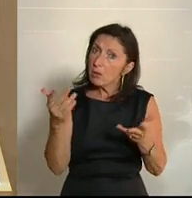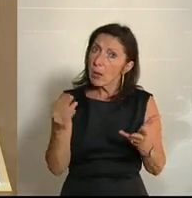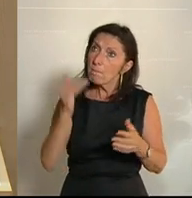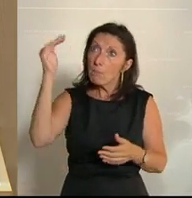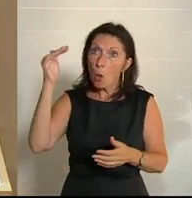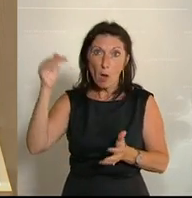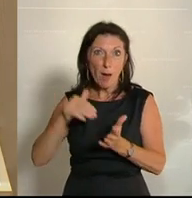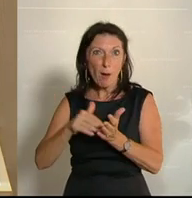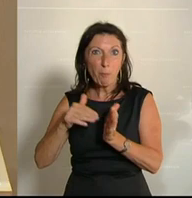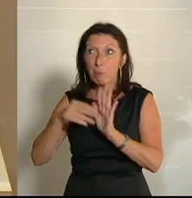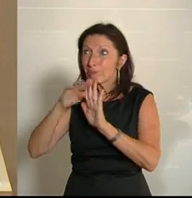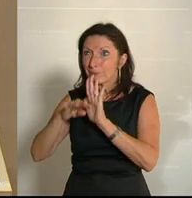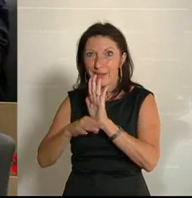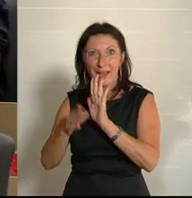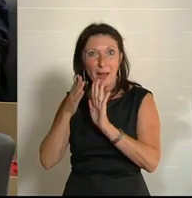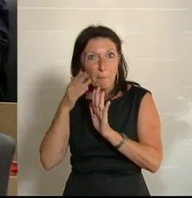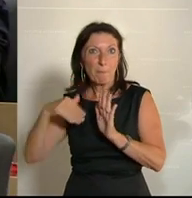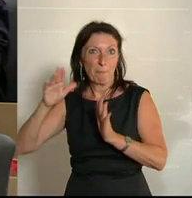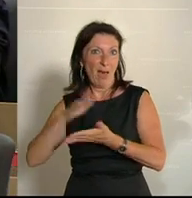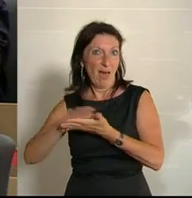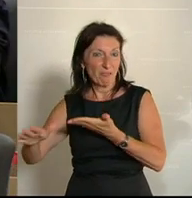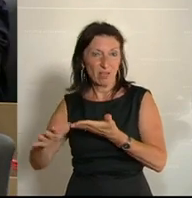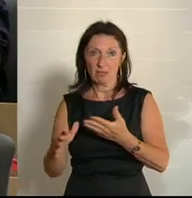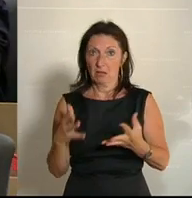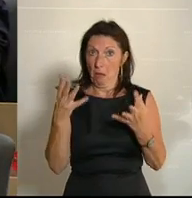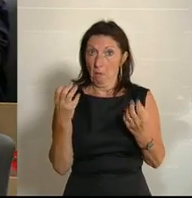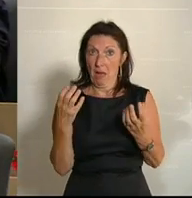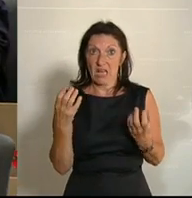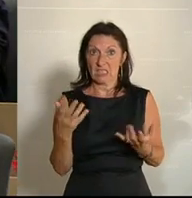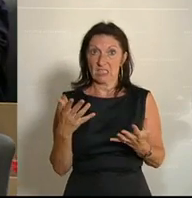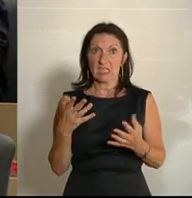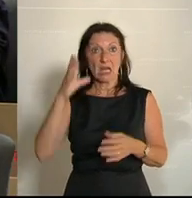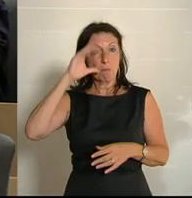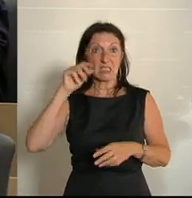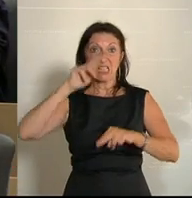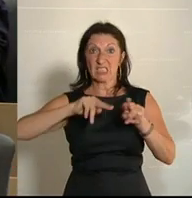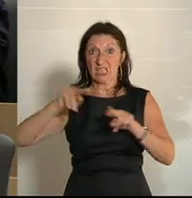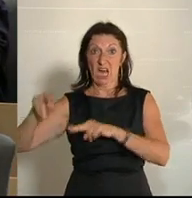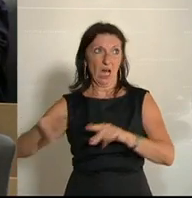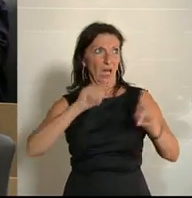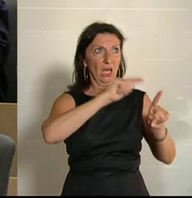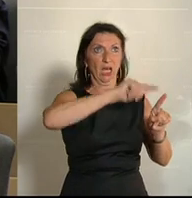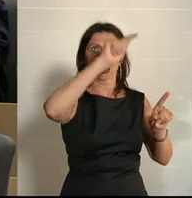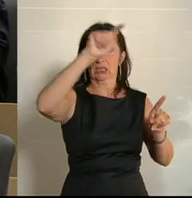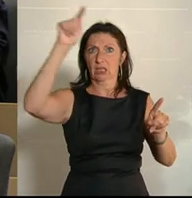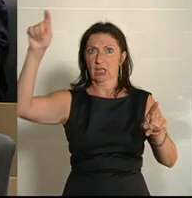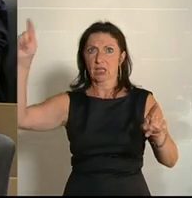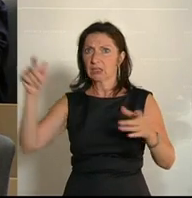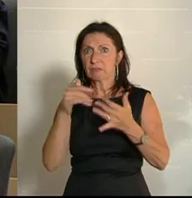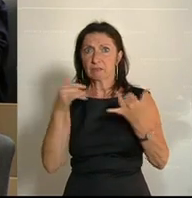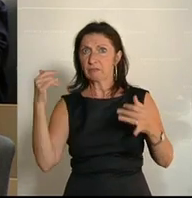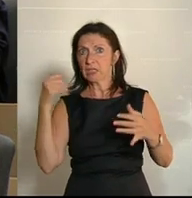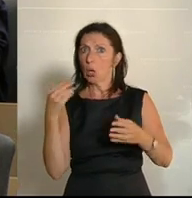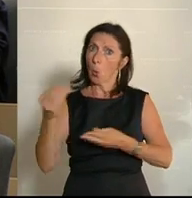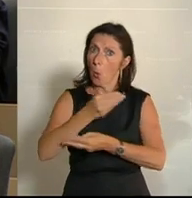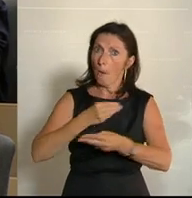Behörden. Und es gibt in der Praxis vom Bezirksgericht zu Bezirksgericht unterschiedliche Vorgehensweisen